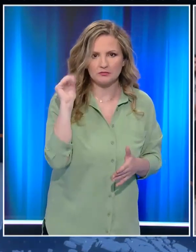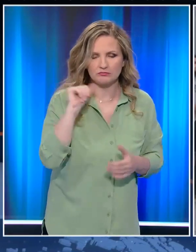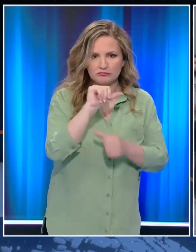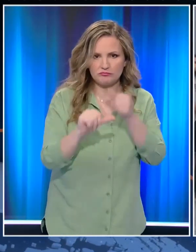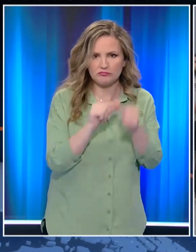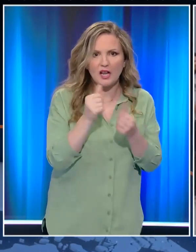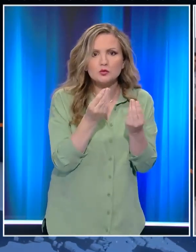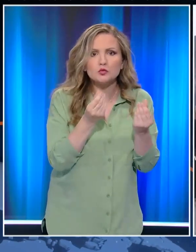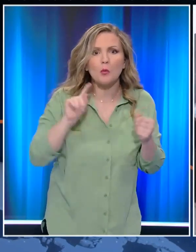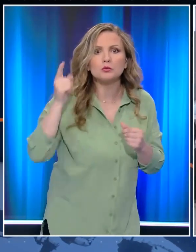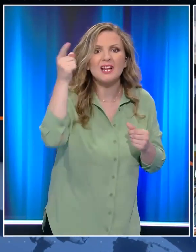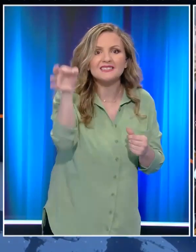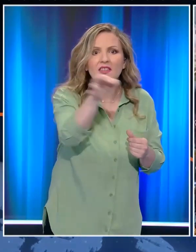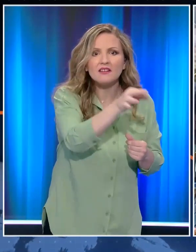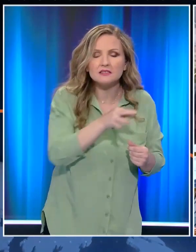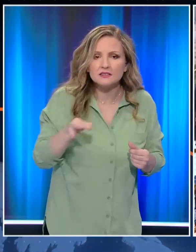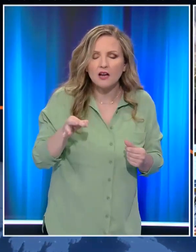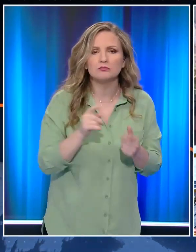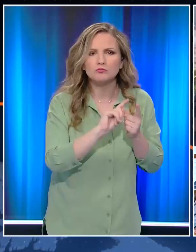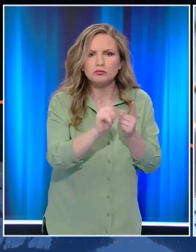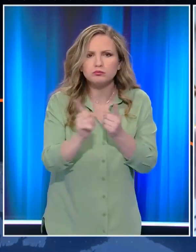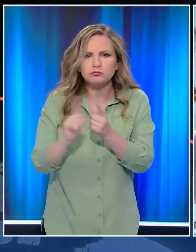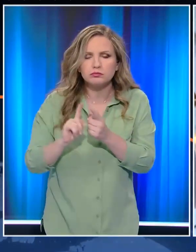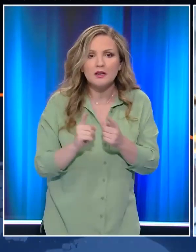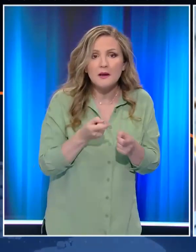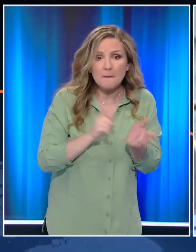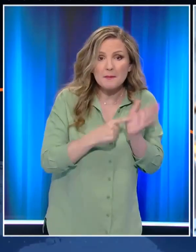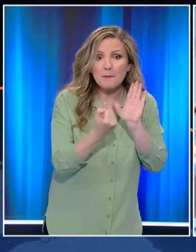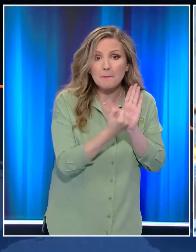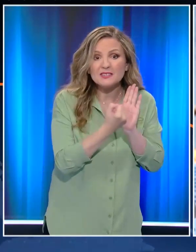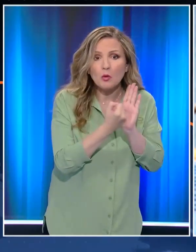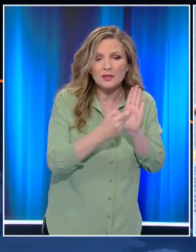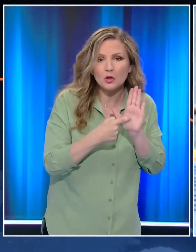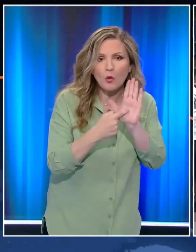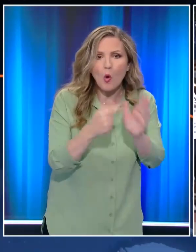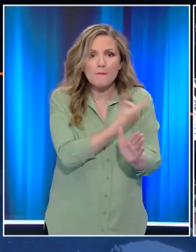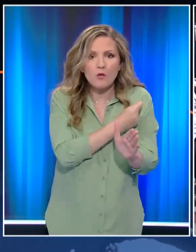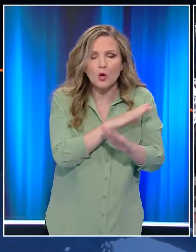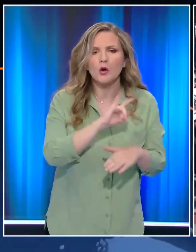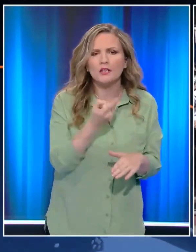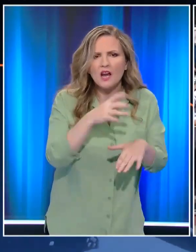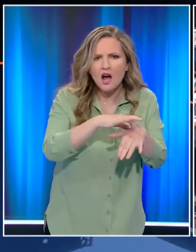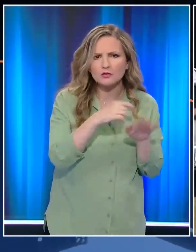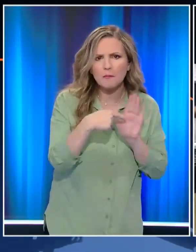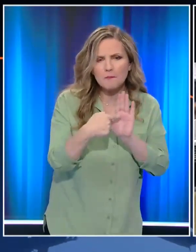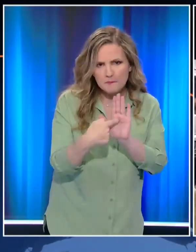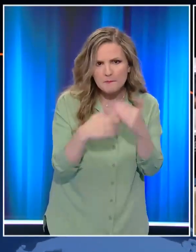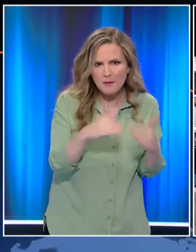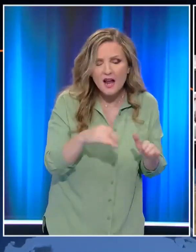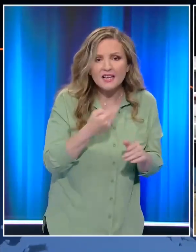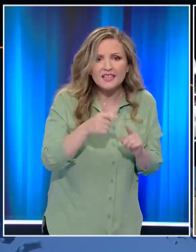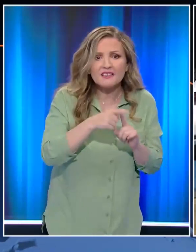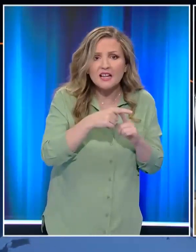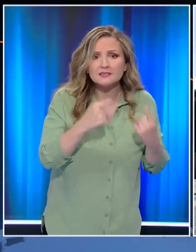ο τρόπος που θα ταξιδεύουμε στα νησιά. Η μετακίνησή μας θα γίνεται είτε με πιστοποιητικό εμβολιασμό ηνόσησης είτε με αρνητικό αποτέλεσμα PCR